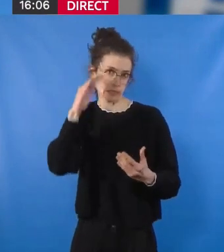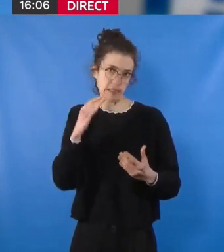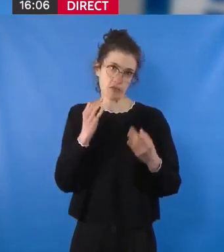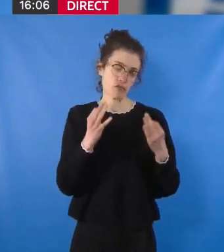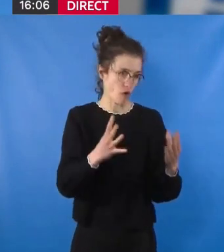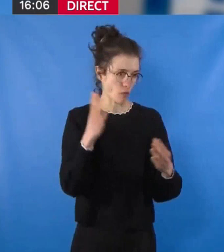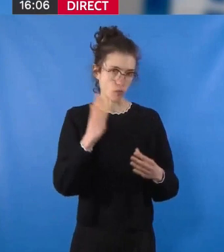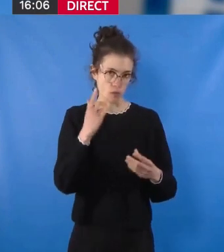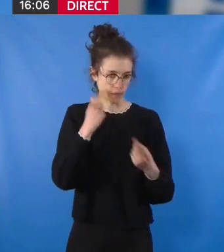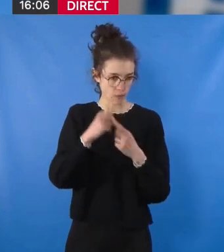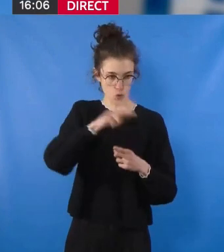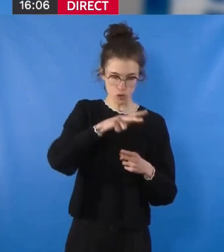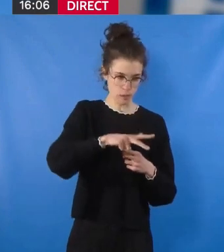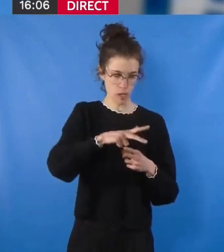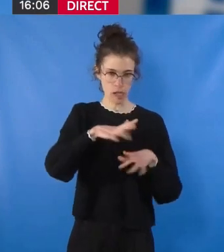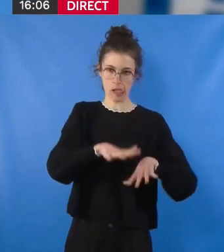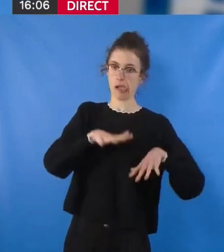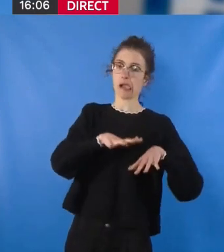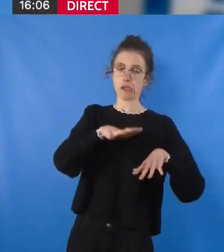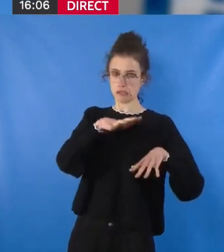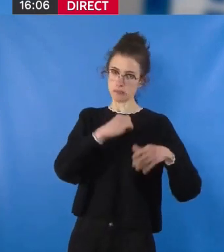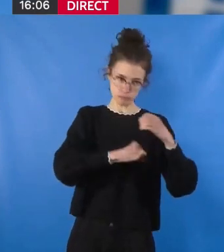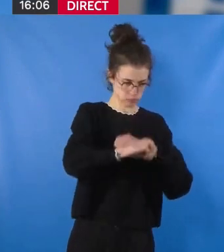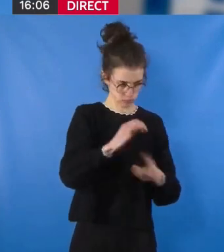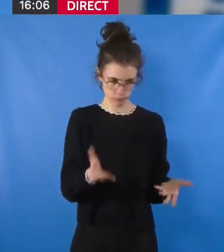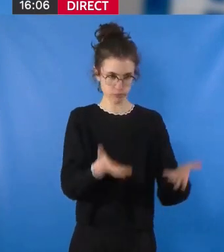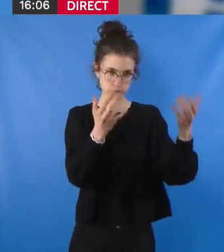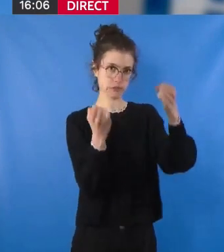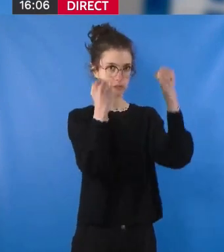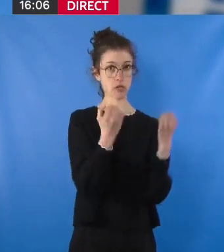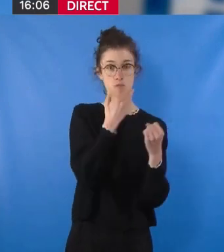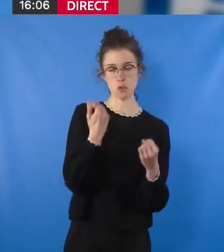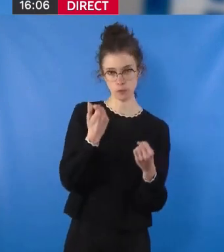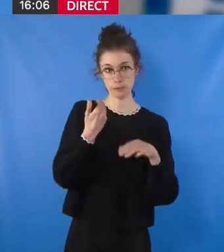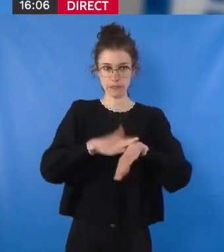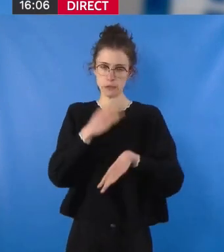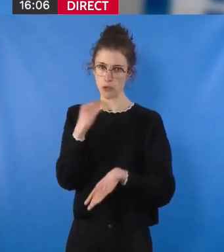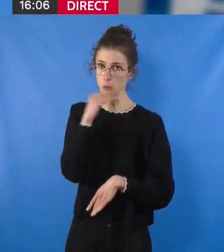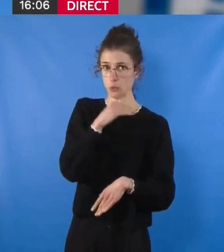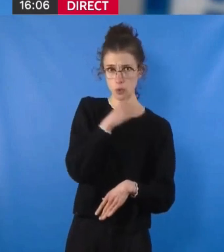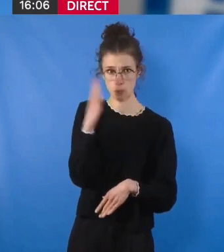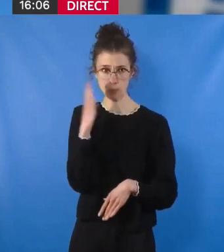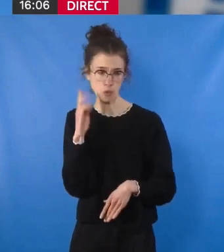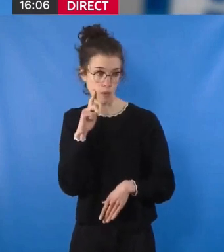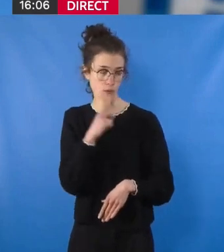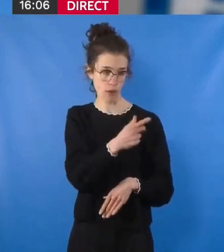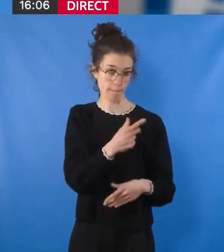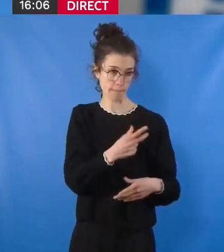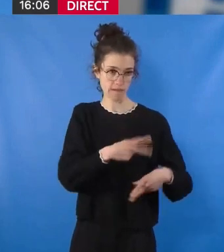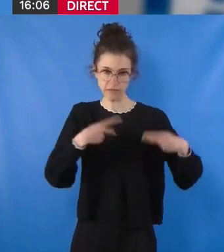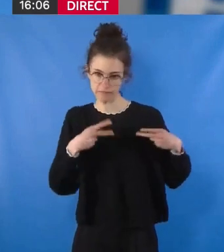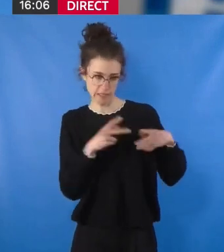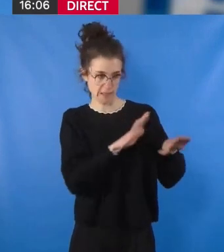mais la crise dans laquelle nous sommes devient de plus en plus pressante et exigeante tant les parcours de vie par le logement sont